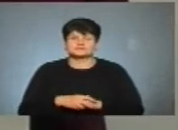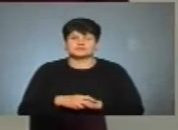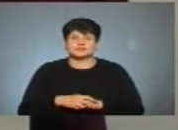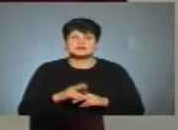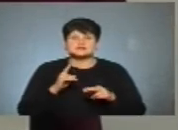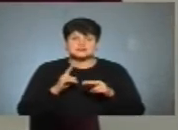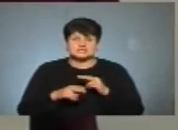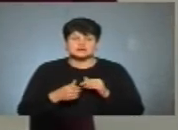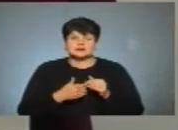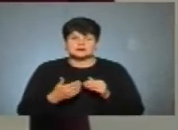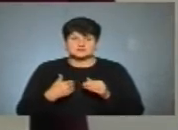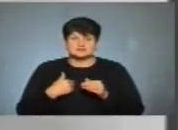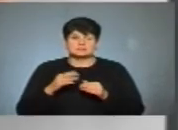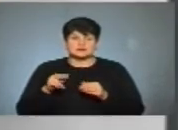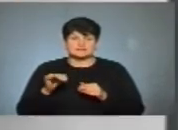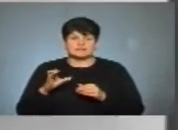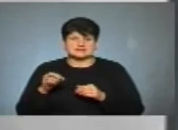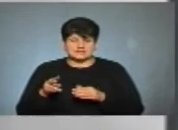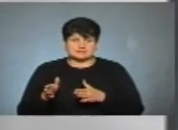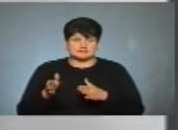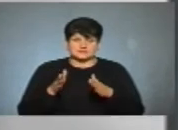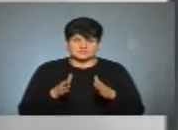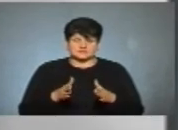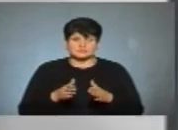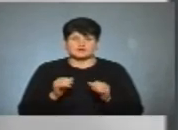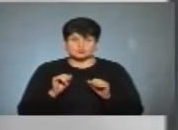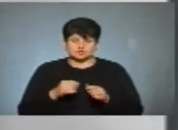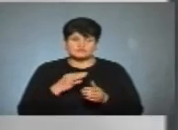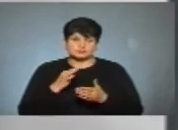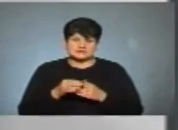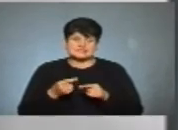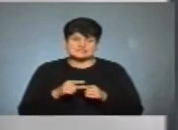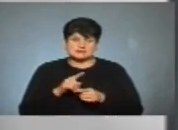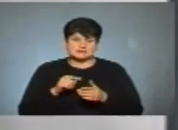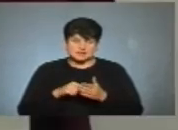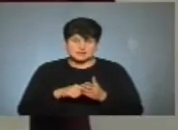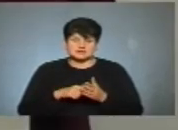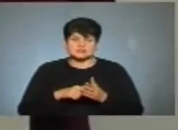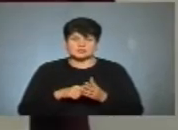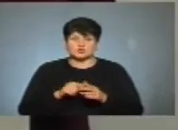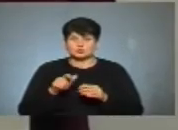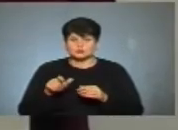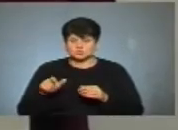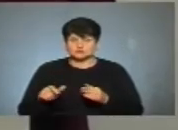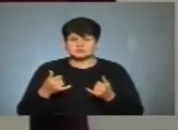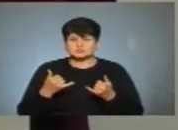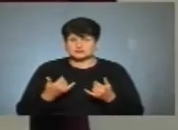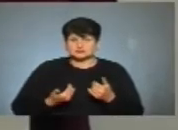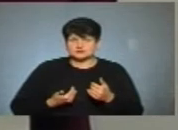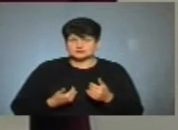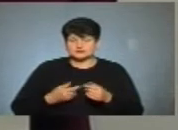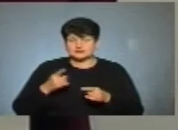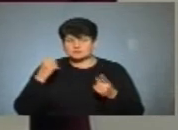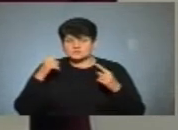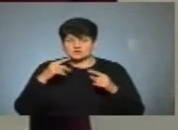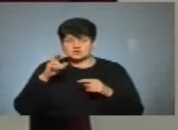Закінчили ми із паном Беселен, так? Тобто прийдемо Я можу відповісти на це питання. Справа в тому, що люди досі живуть якимись міфами